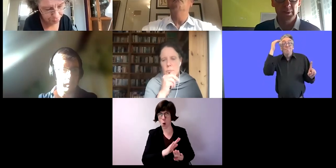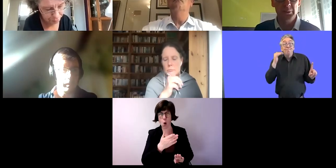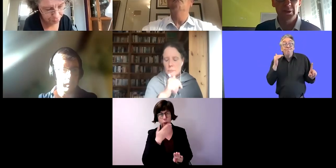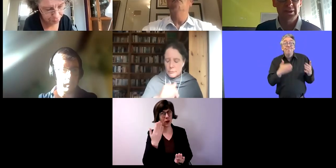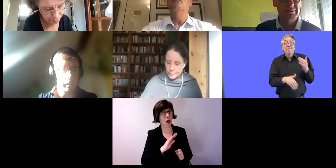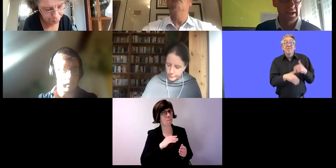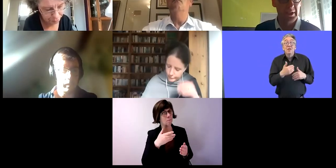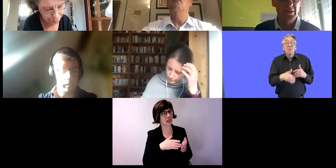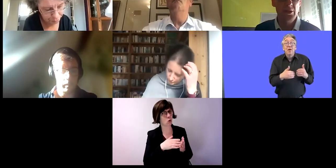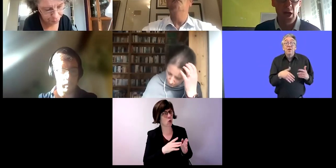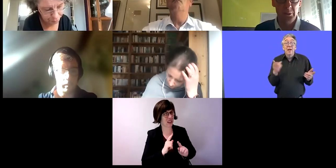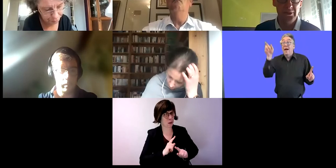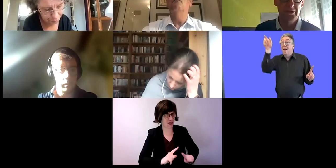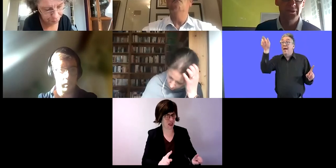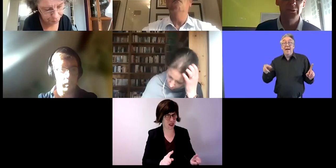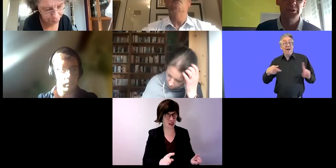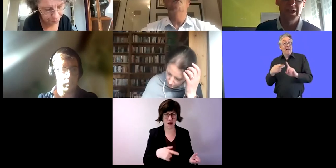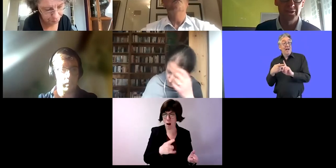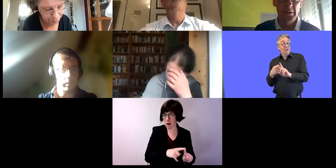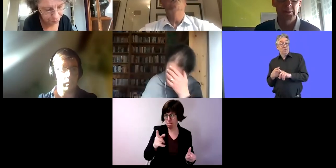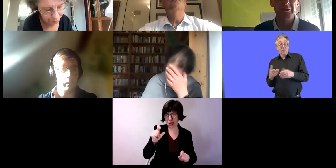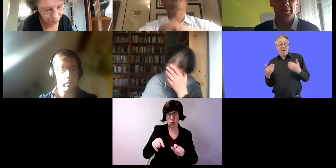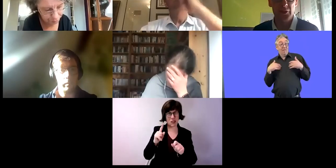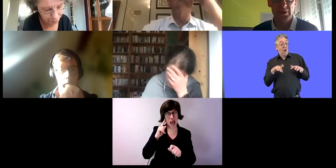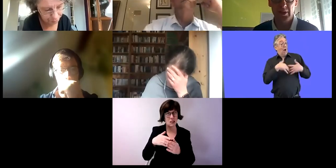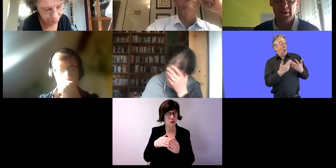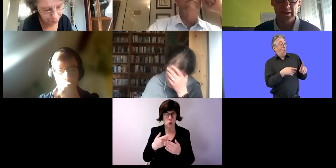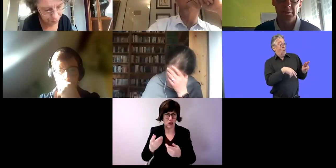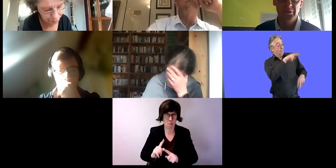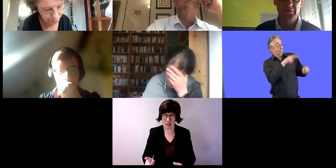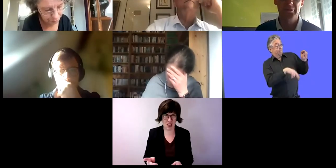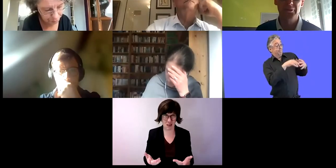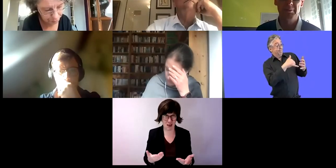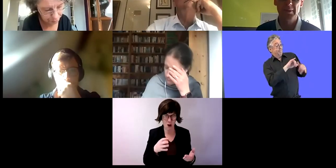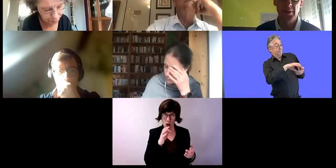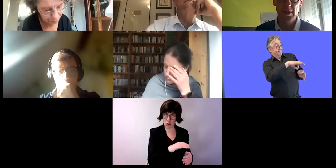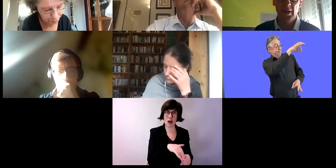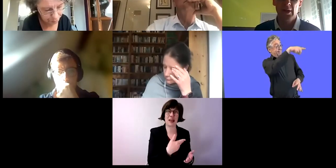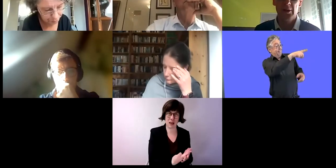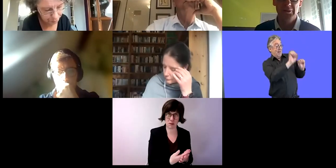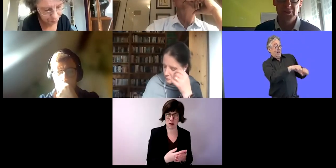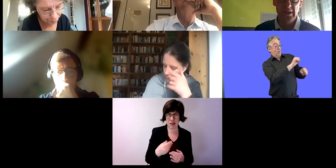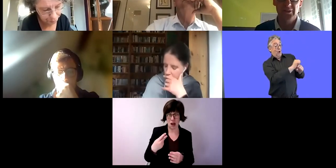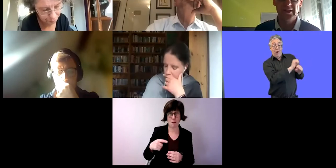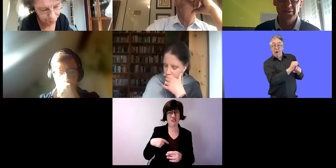aber nicht für Menschen mit geistigen Behinderungen. Das entwickeln wir jetzt aber in den letzten zwei Jahren.